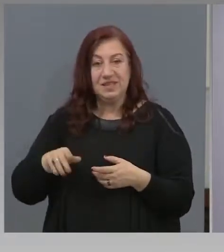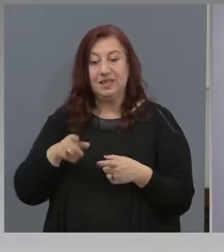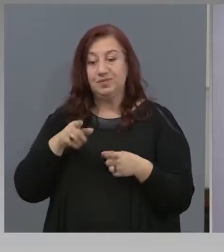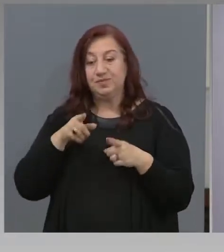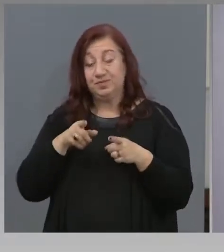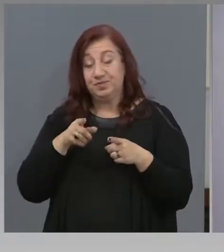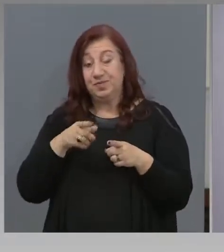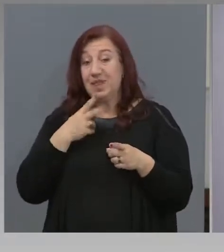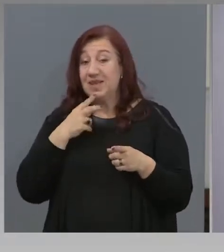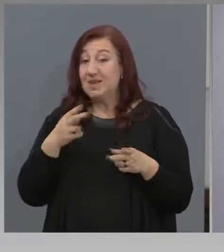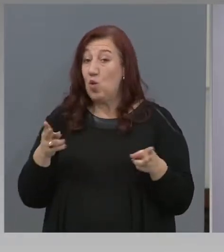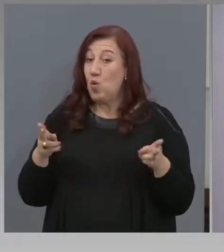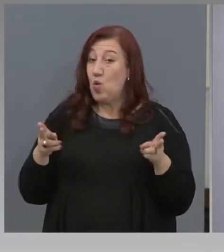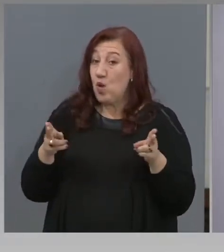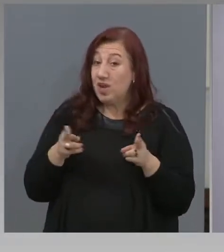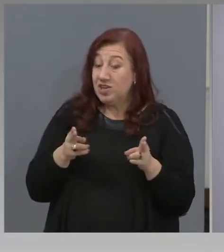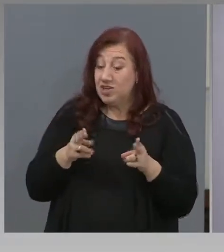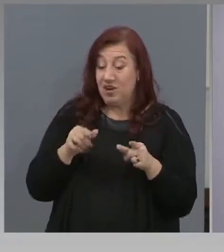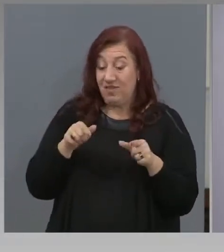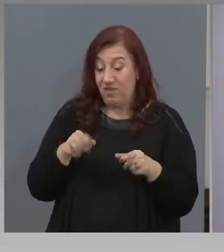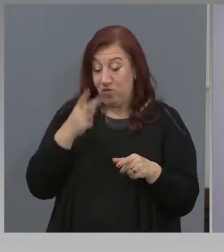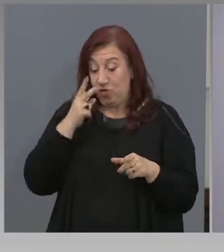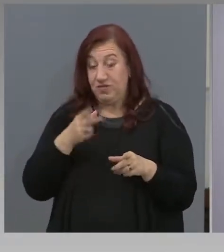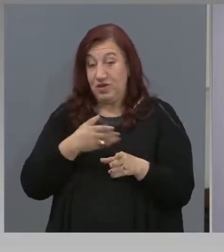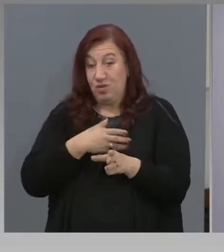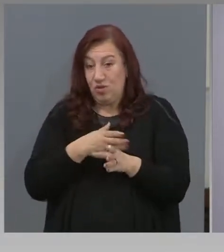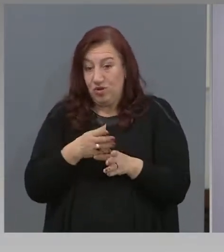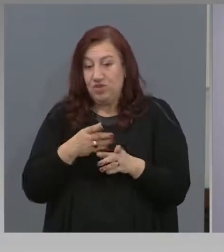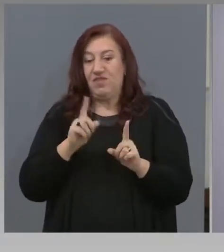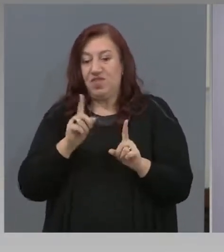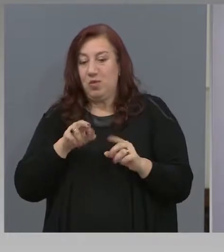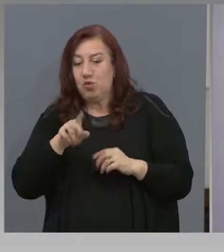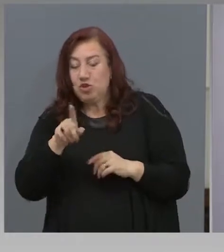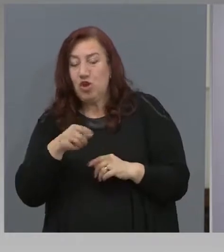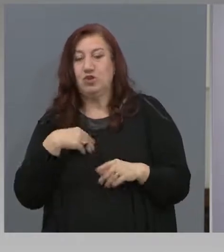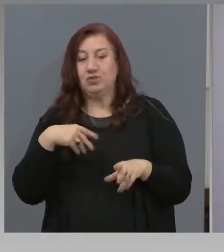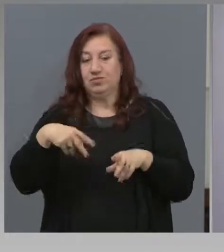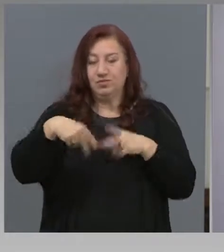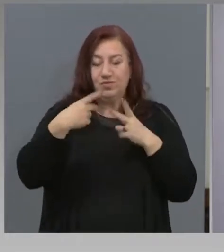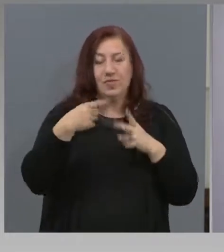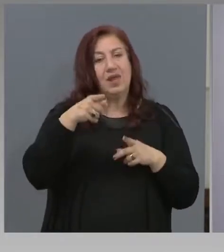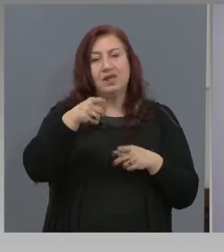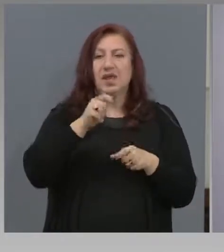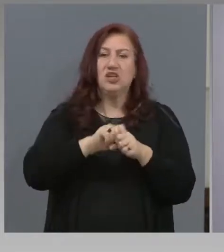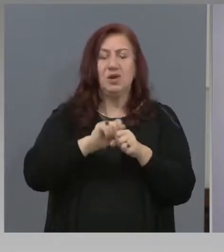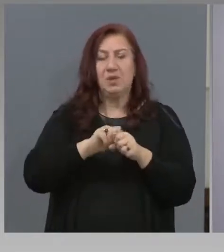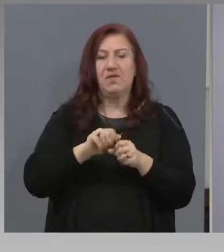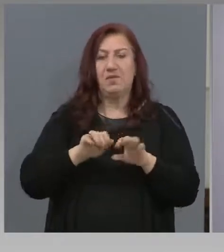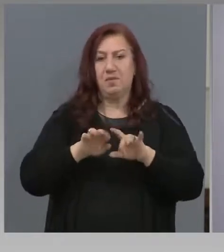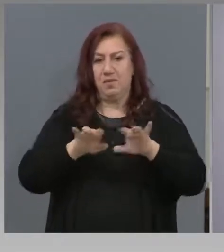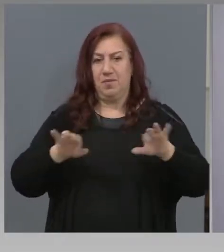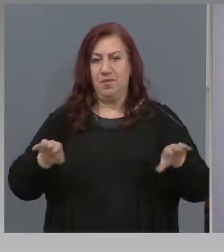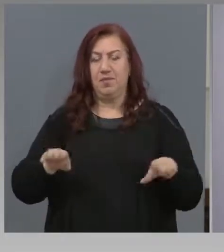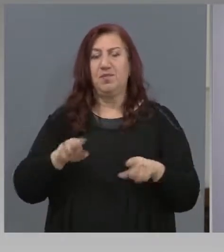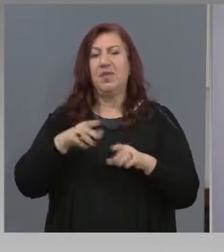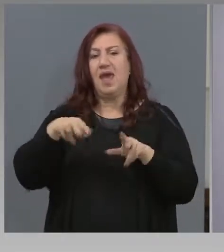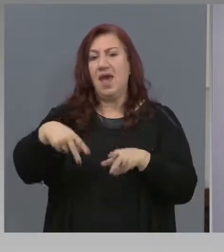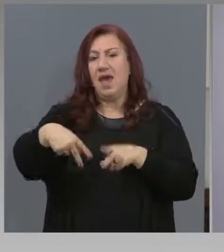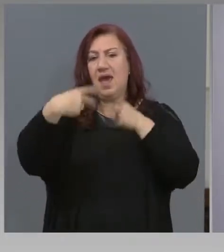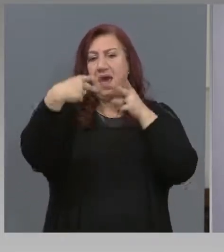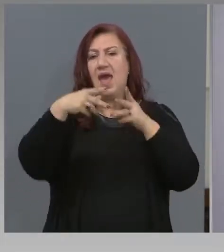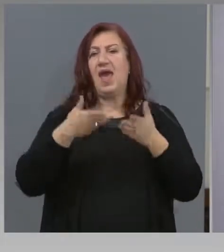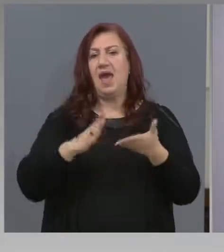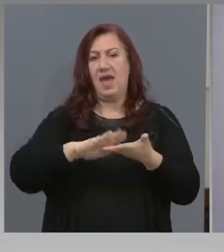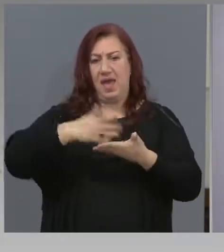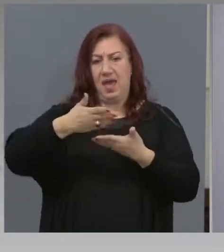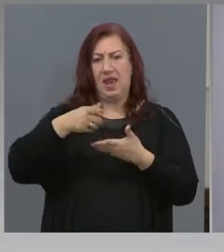ограниченията в този им вид продължат, ще се провеждат в електронна среда. Ако се